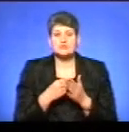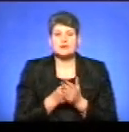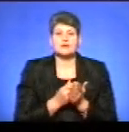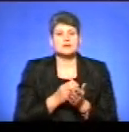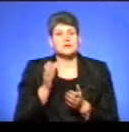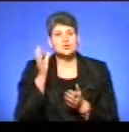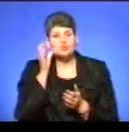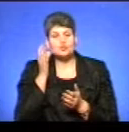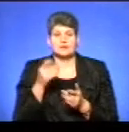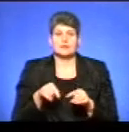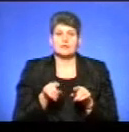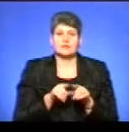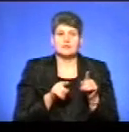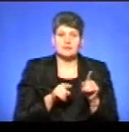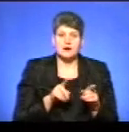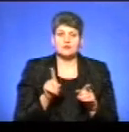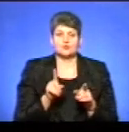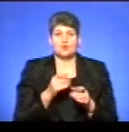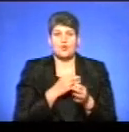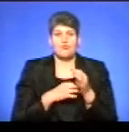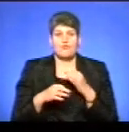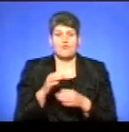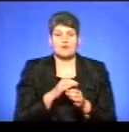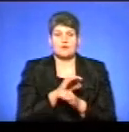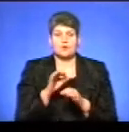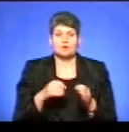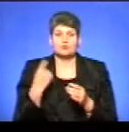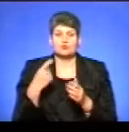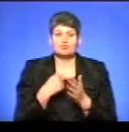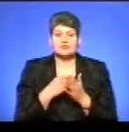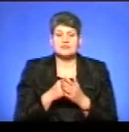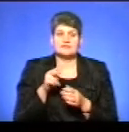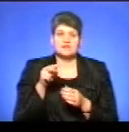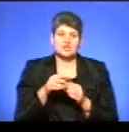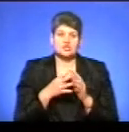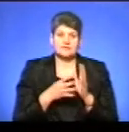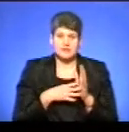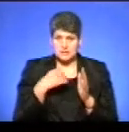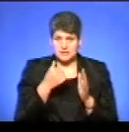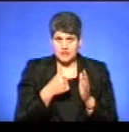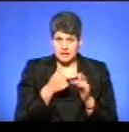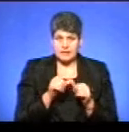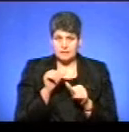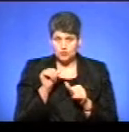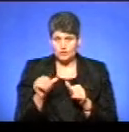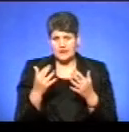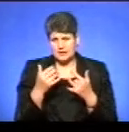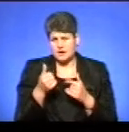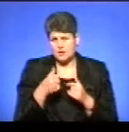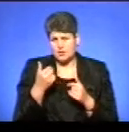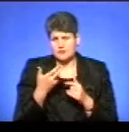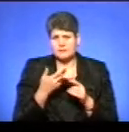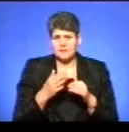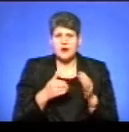слухань. Так, щодо обговорення проєкту обласного бюджету на 2019 рік. Крім того, декілька років